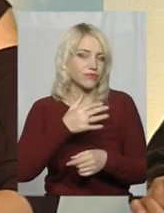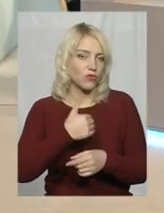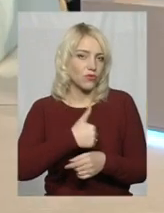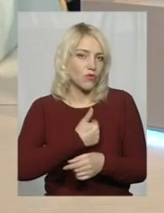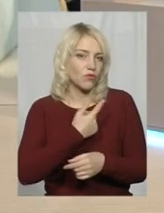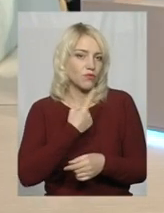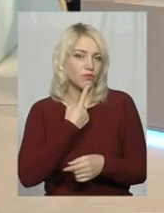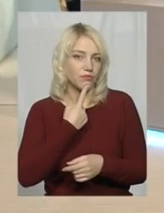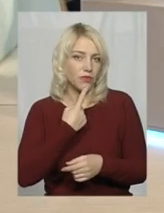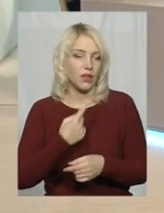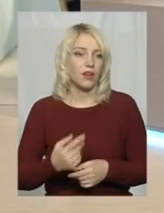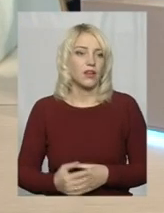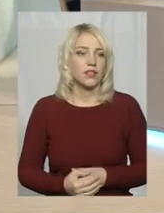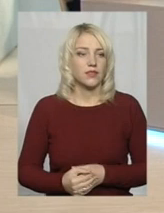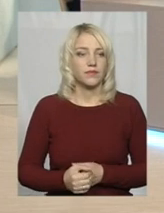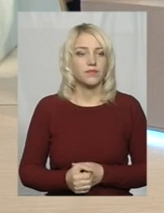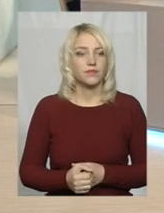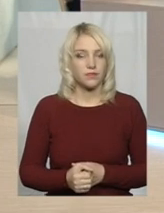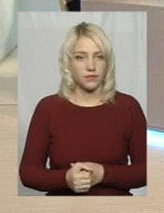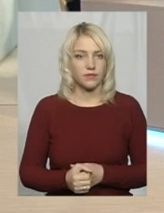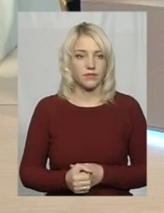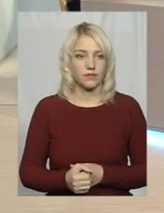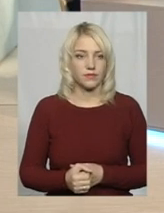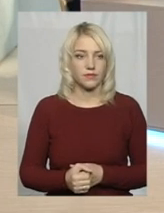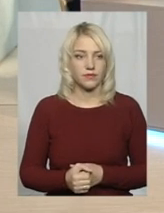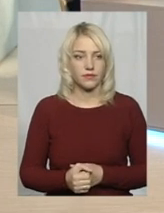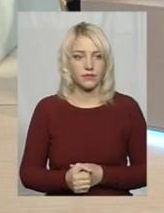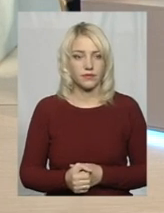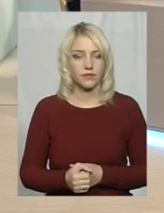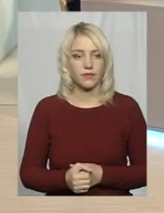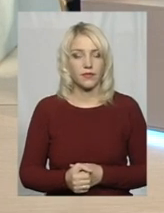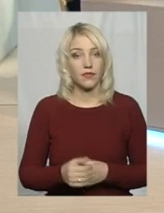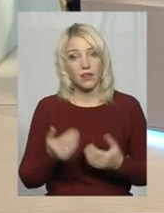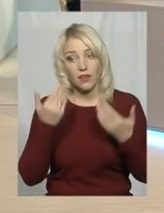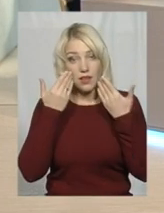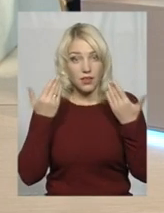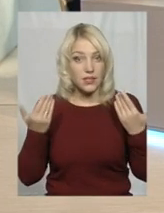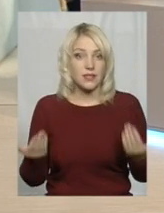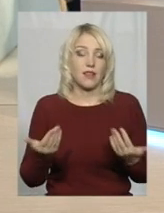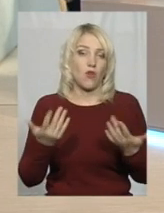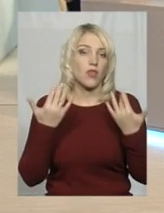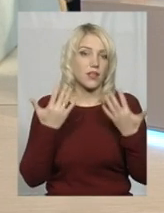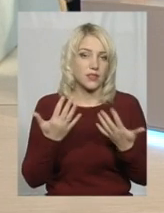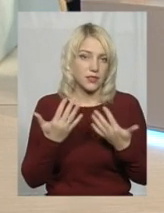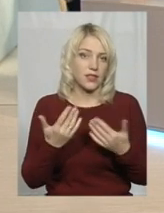такий шарм, такий шарм, його хочеться. Не знаю, наскільки